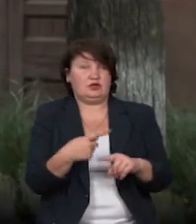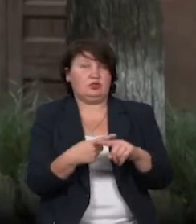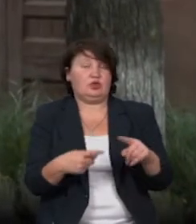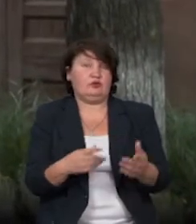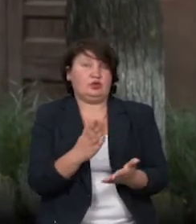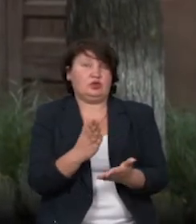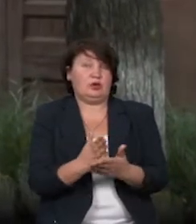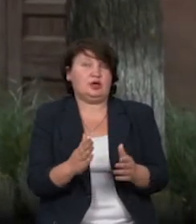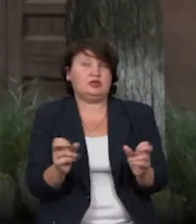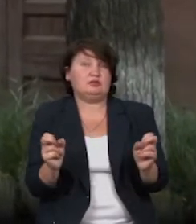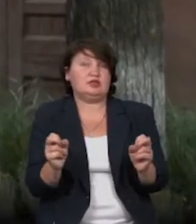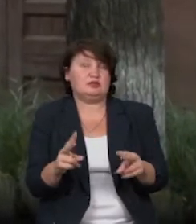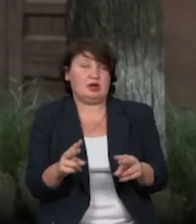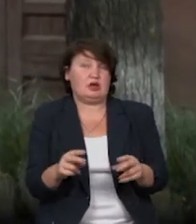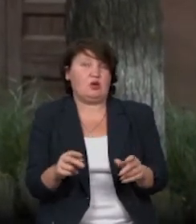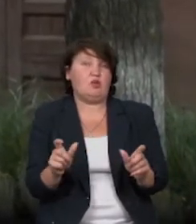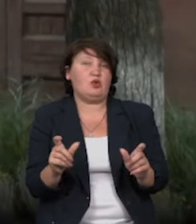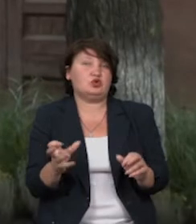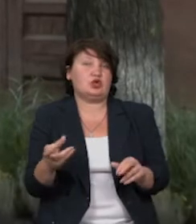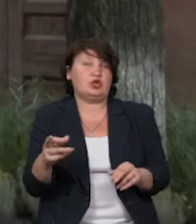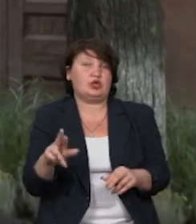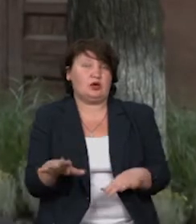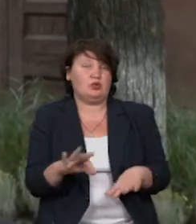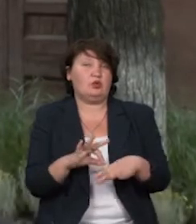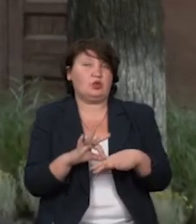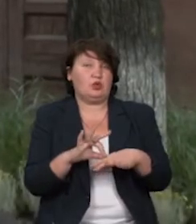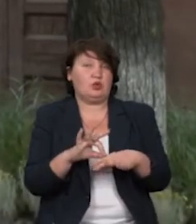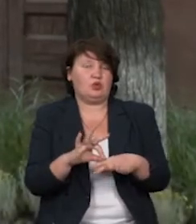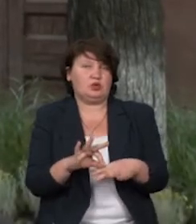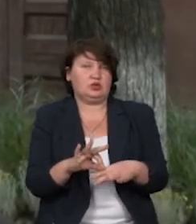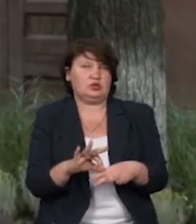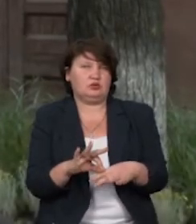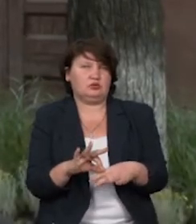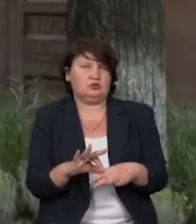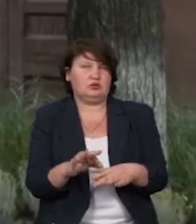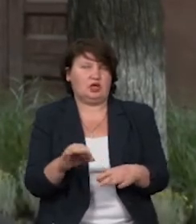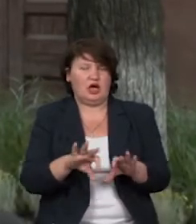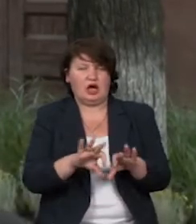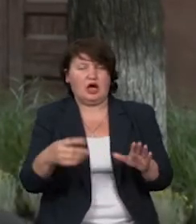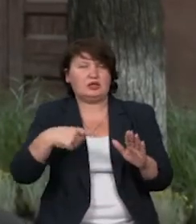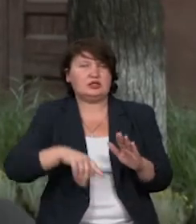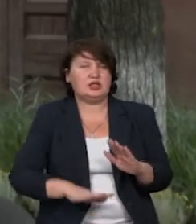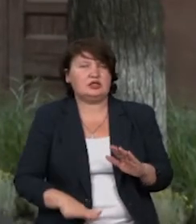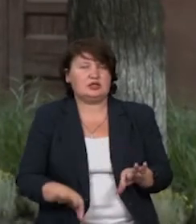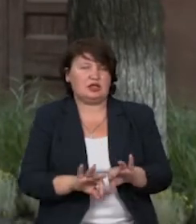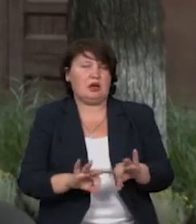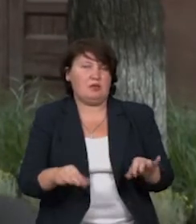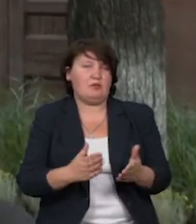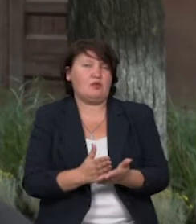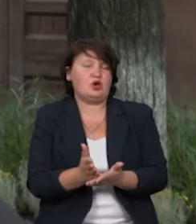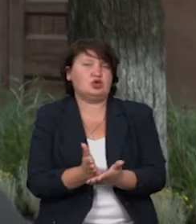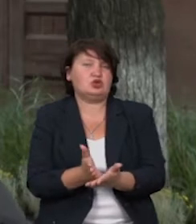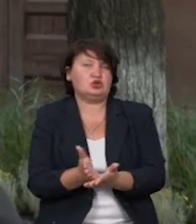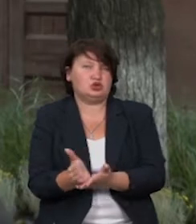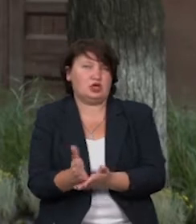спеціальні обмеження, тому що там проходить каналізаційна мережа і мережа